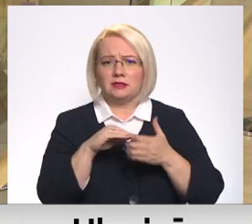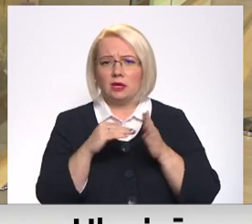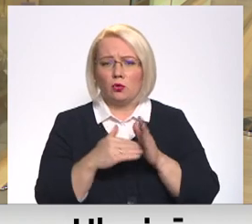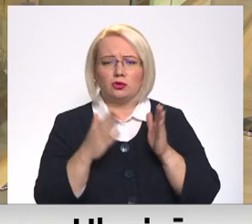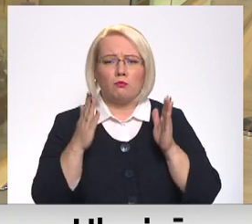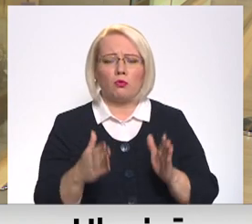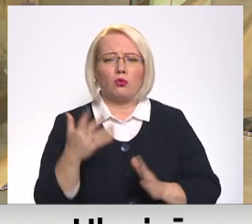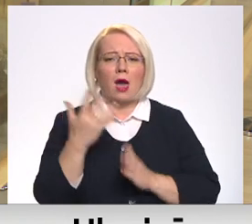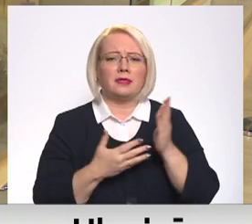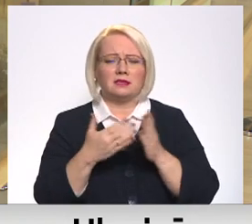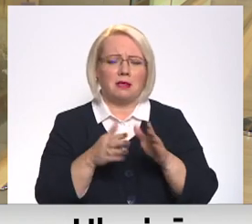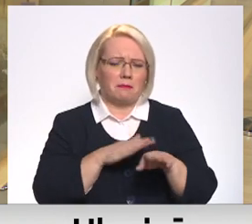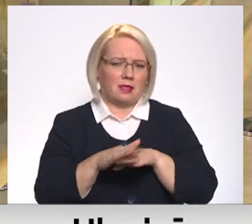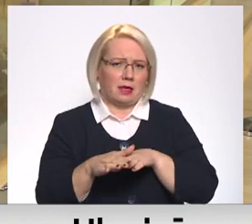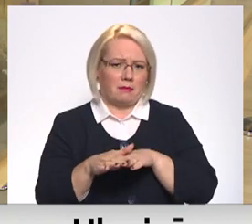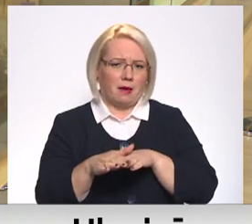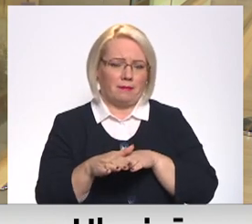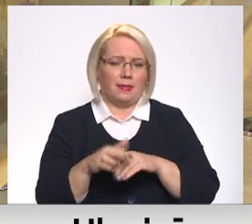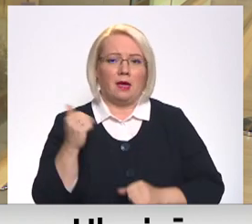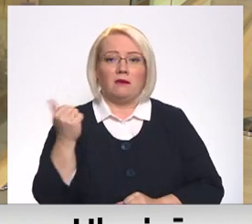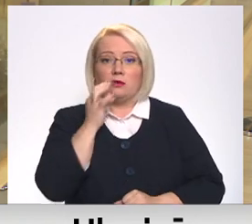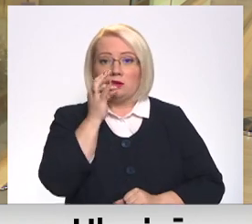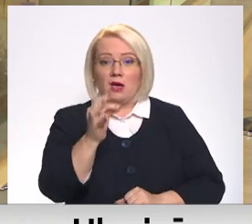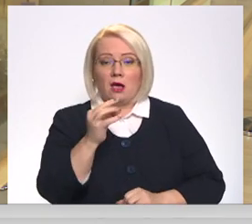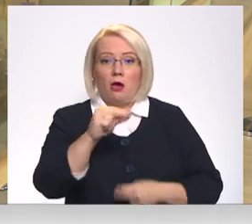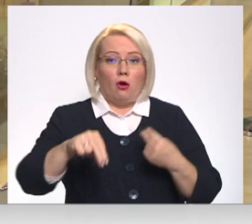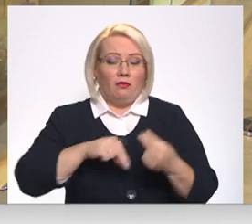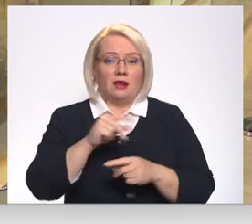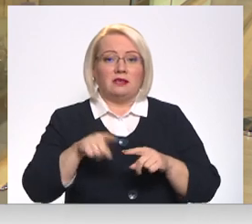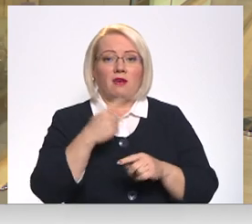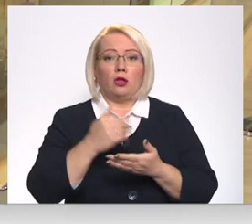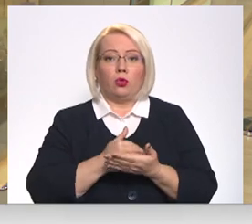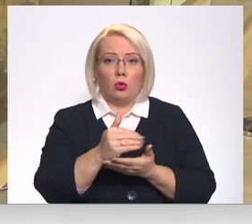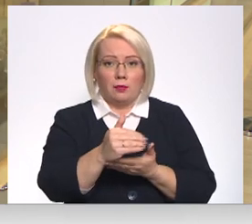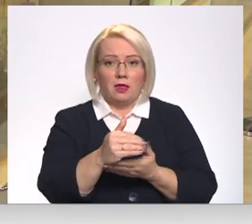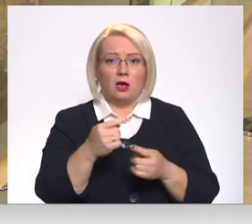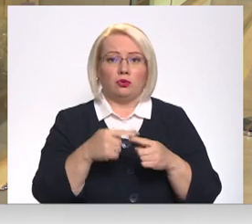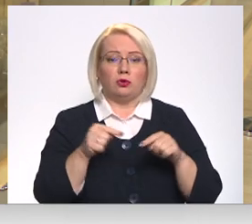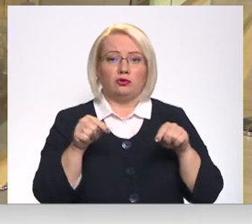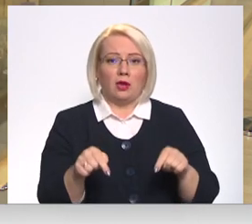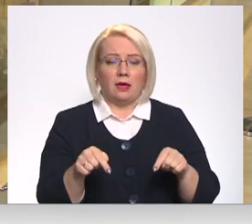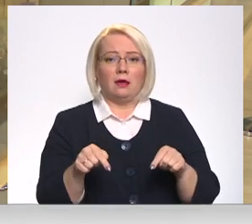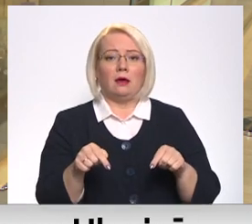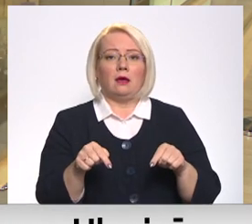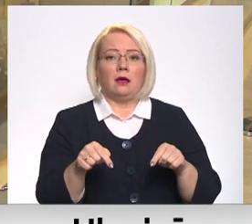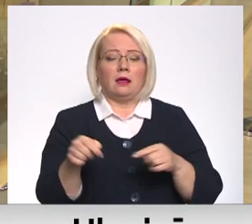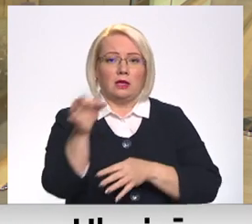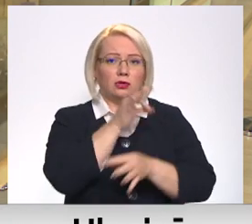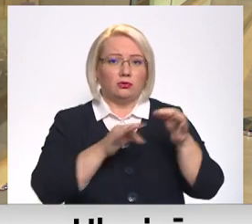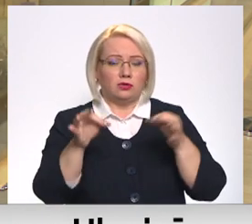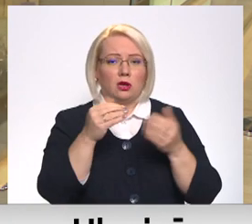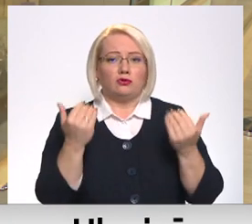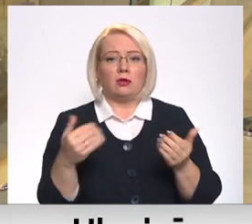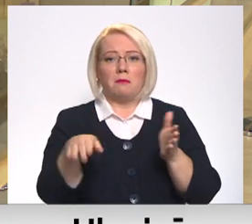būtu pilnībā atrisināta un skaidra. Jā, un konferences vēl turpinās un šajās diskusijās